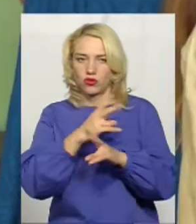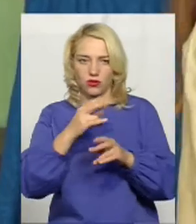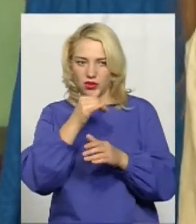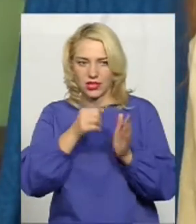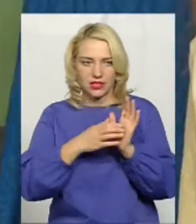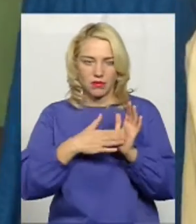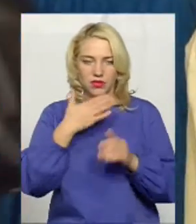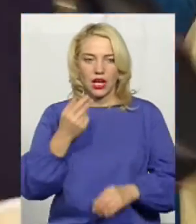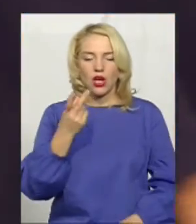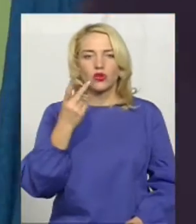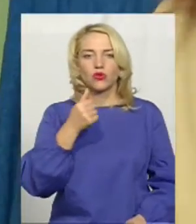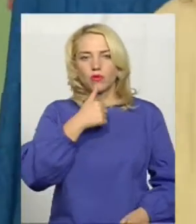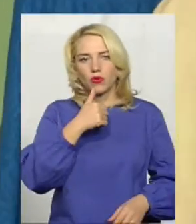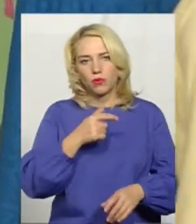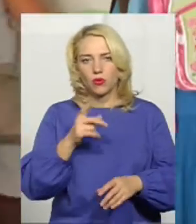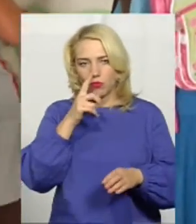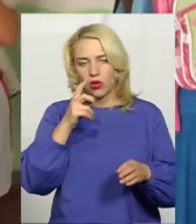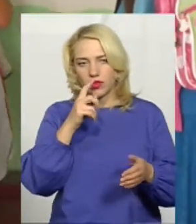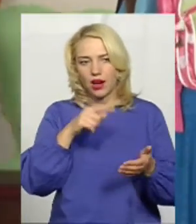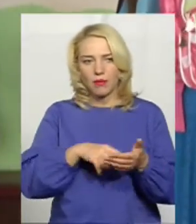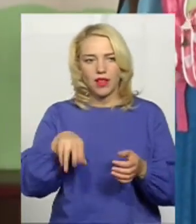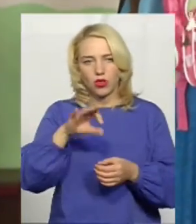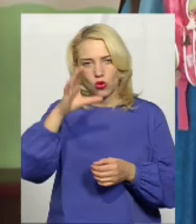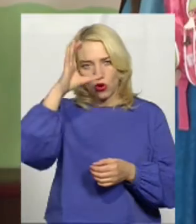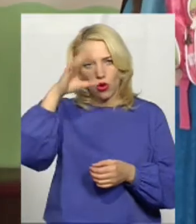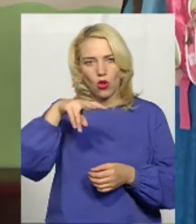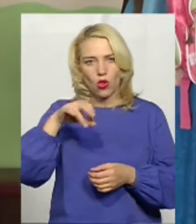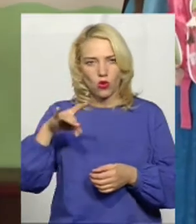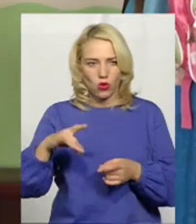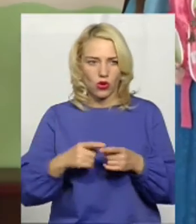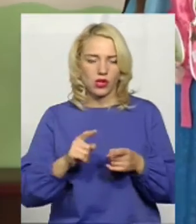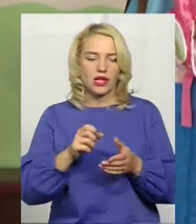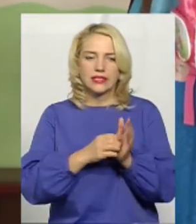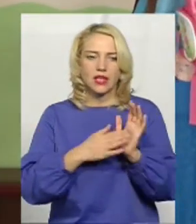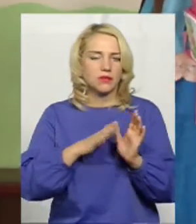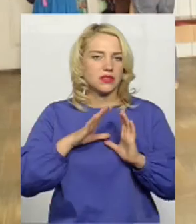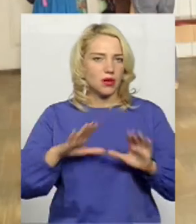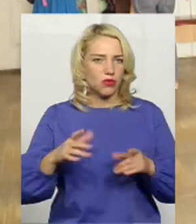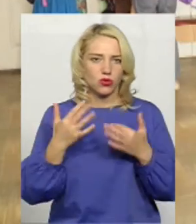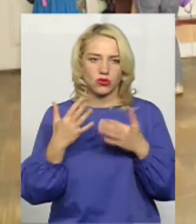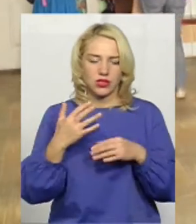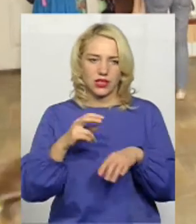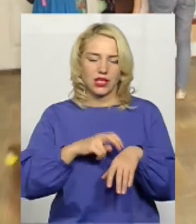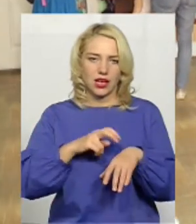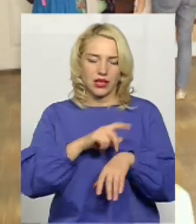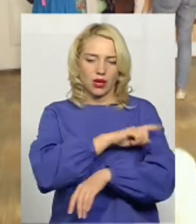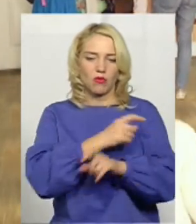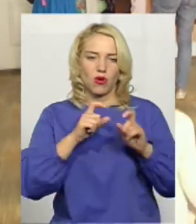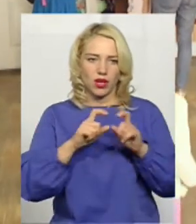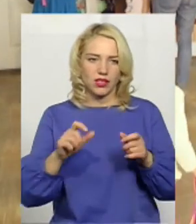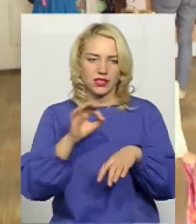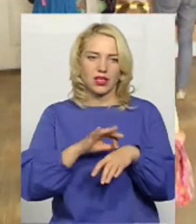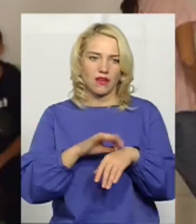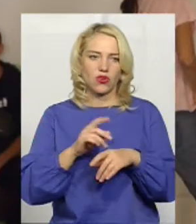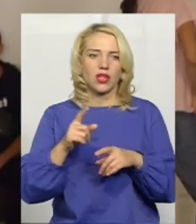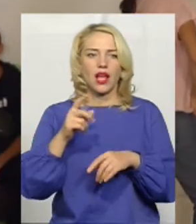прийом до таларинголога хмельничанка Наталя Павломарчук. Каже, онлайн запису не було, оскільки лікар з поліклініки захворів, замість нього приймає лікар